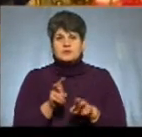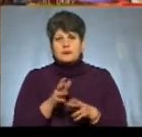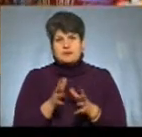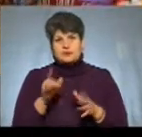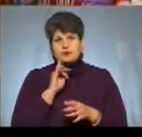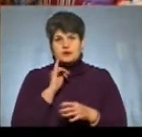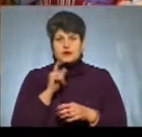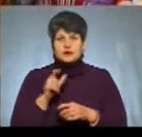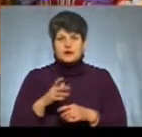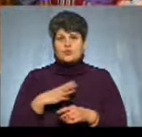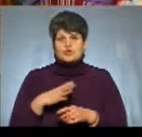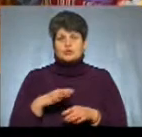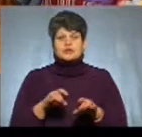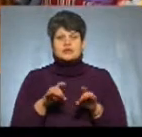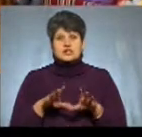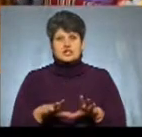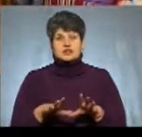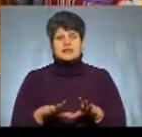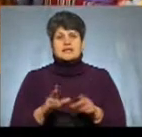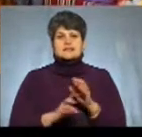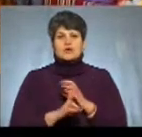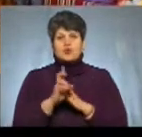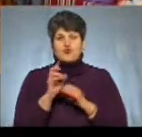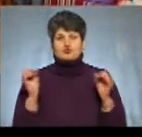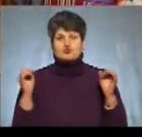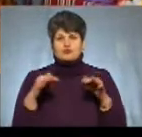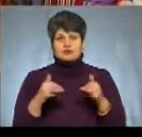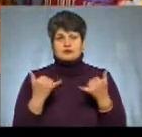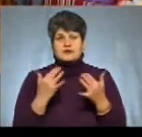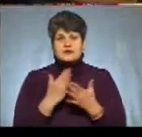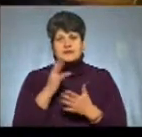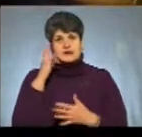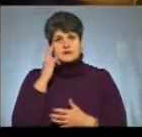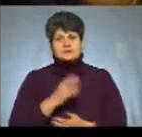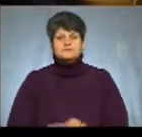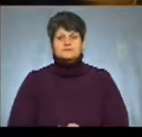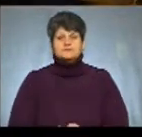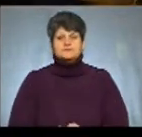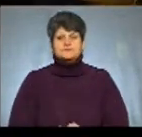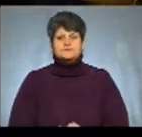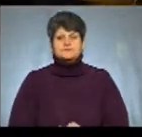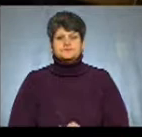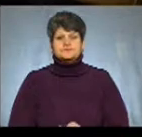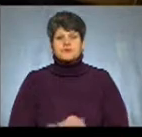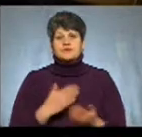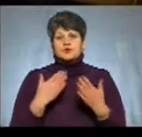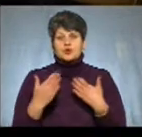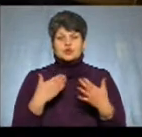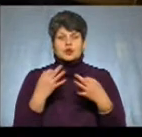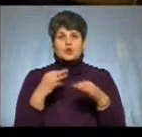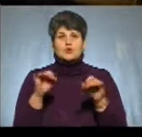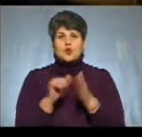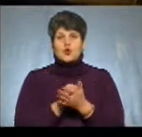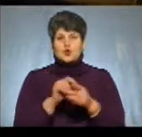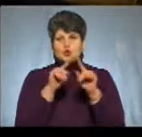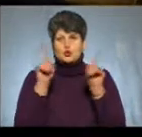Каже, очікують рішення церковного собору, що зараз відбувається у Києві. Ставлення до тому позитивне, так як у